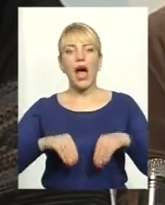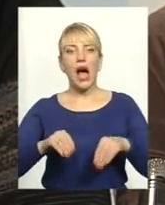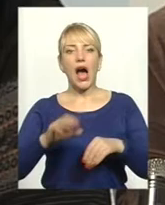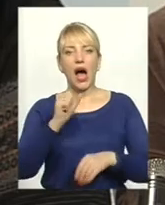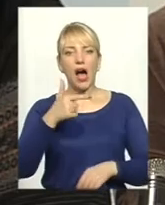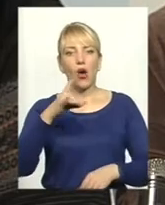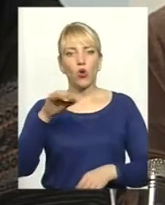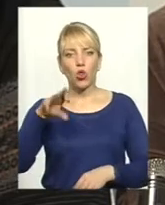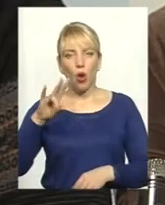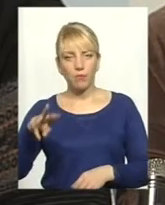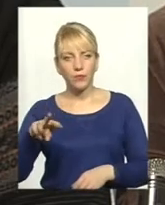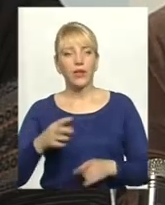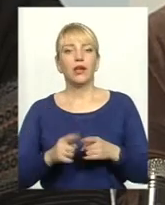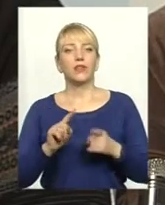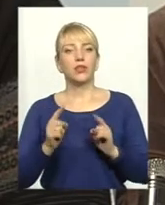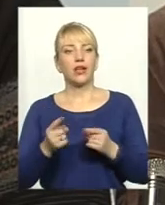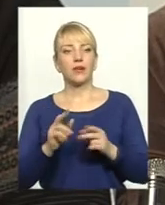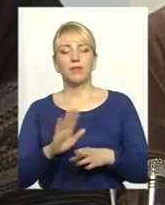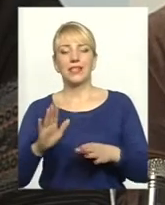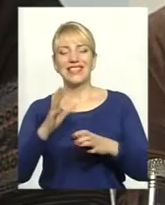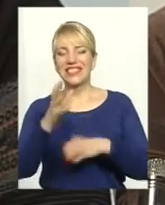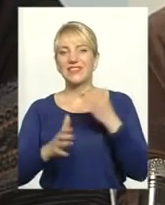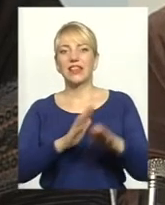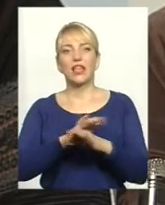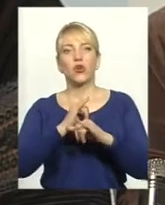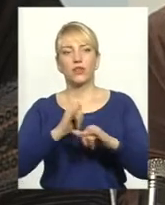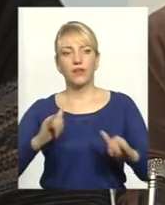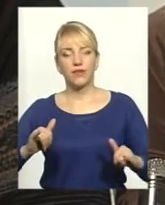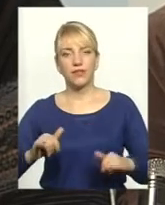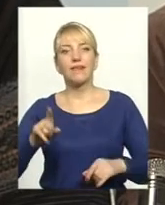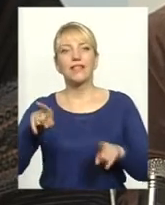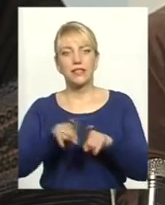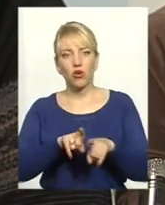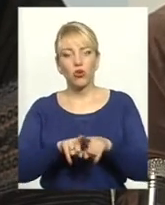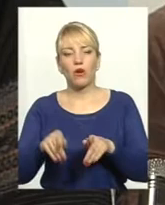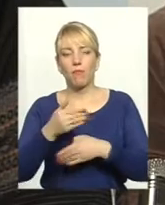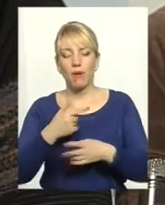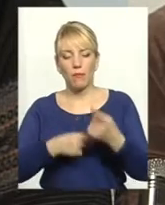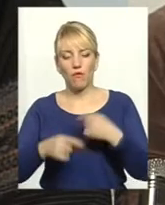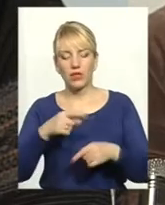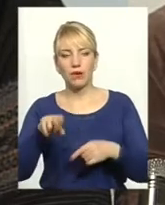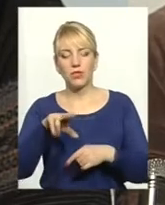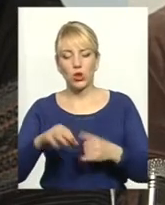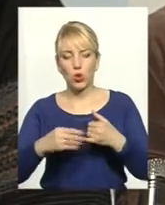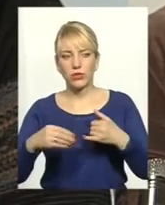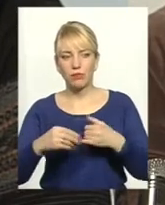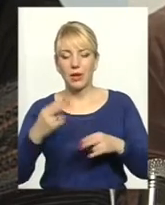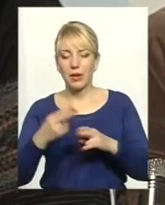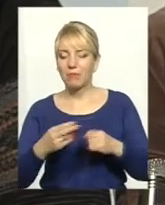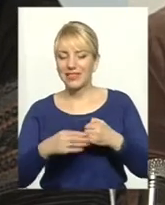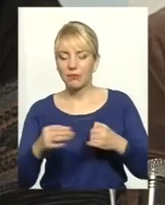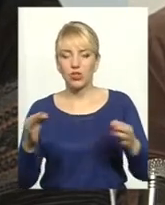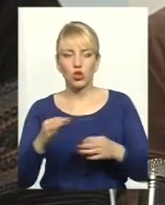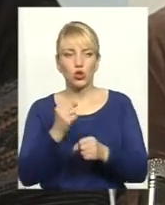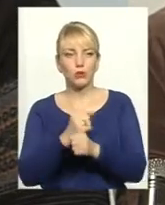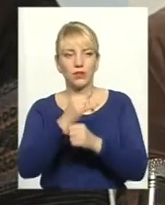якби світ не розвивався сучасно, все одно ми завжди вертаємося до землі, і без землі ми нічого зробити не